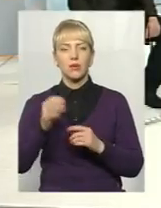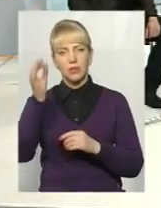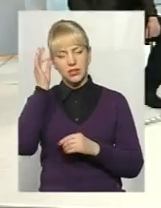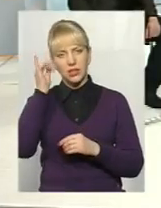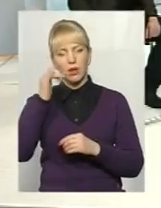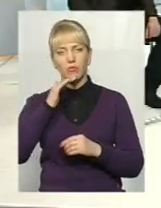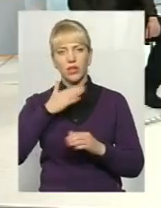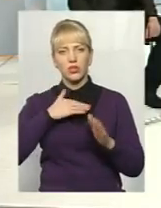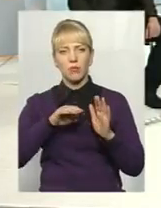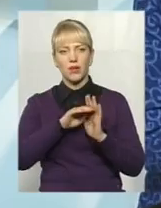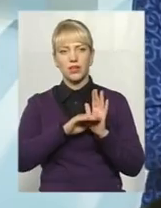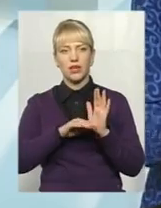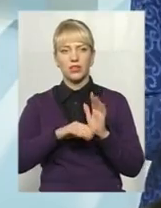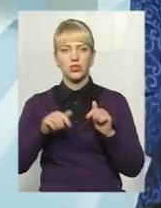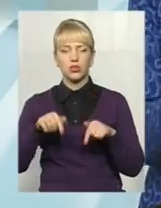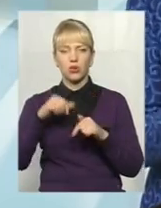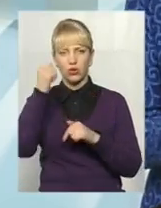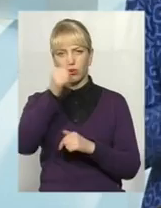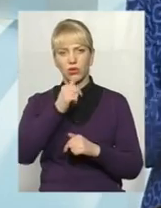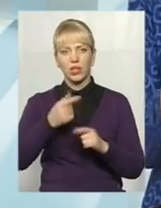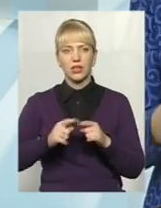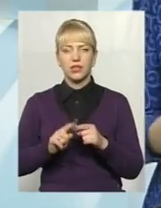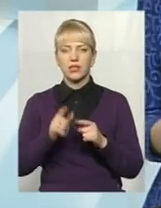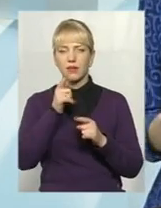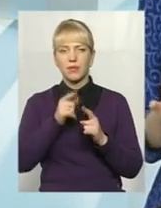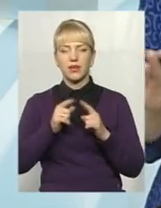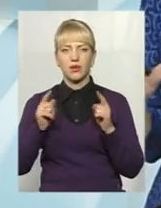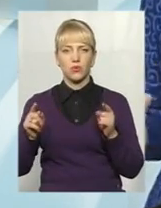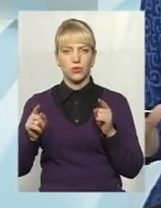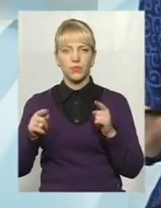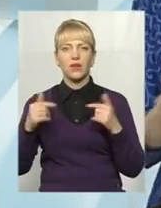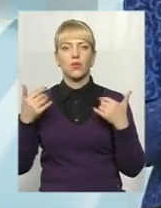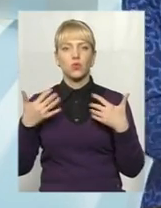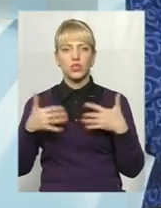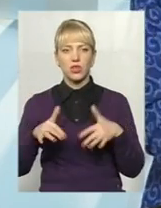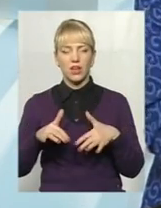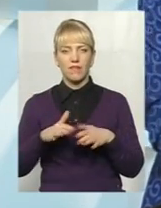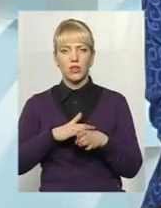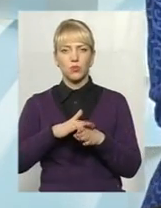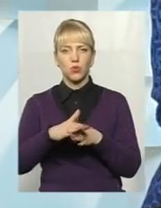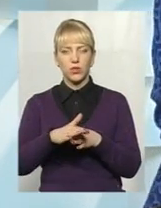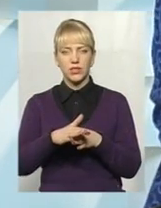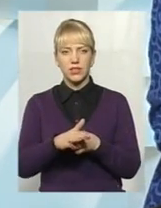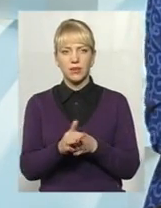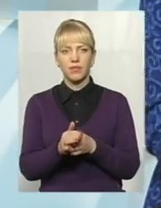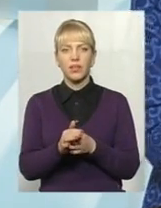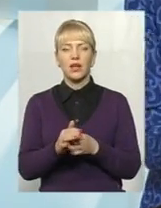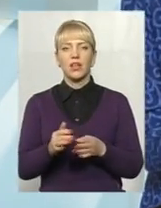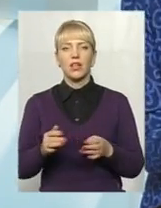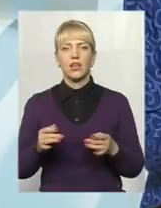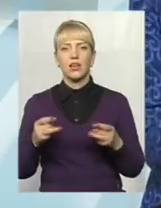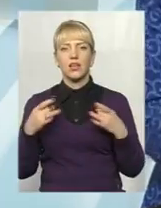передачі. Цього року, на цей період, тут вже відбулися різдвяйно